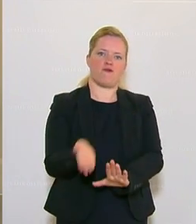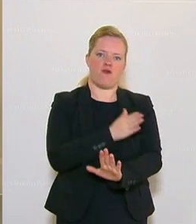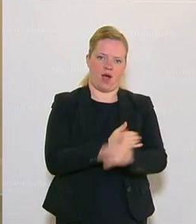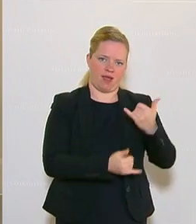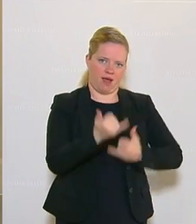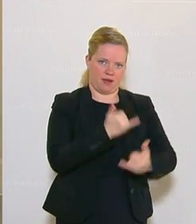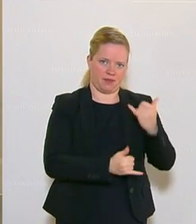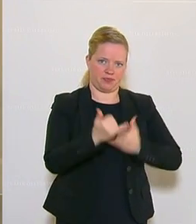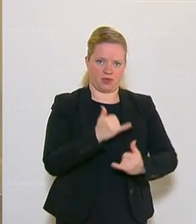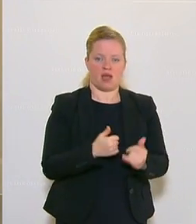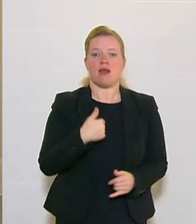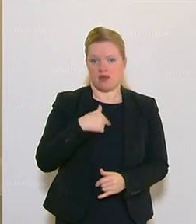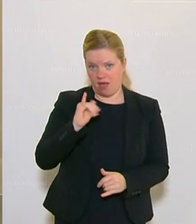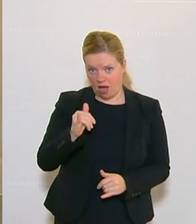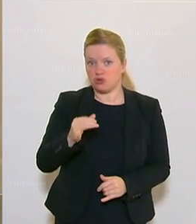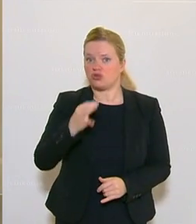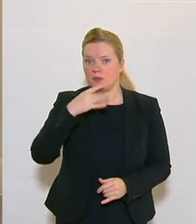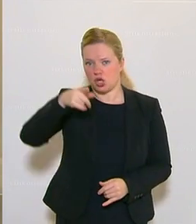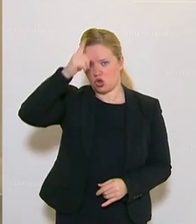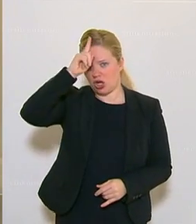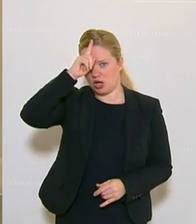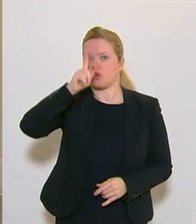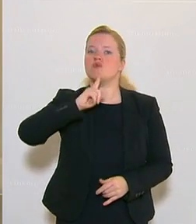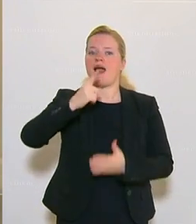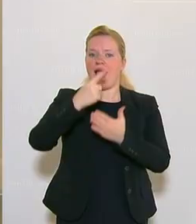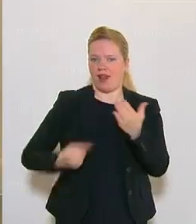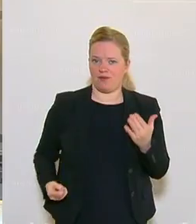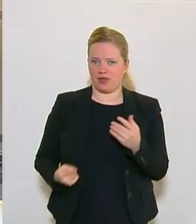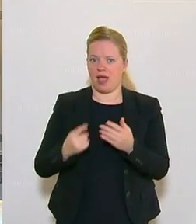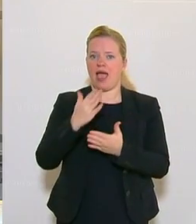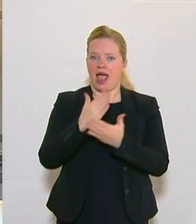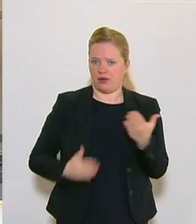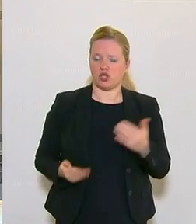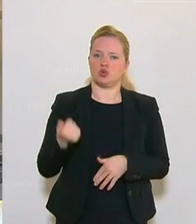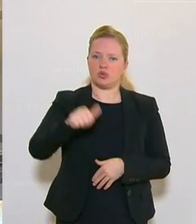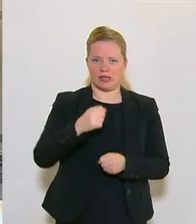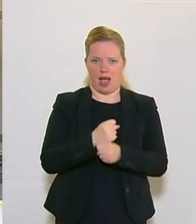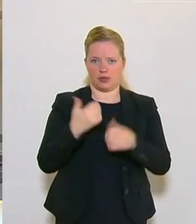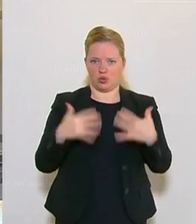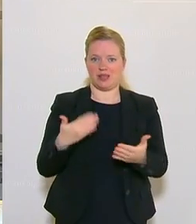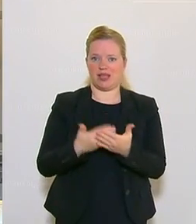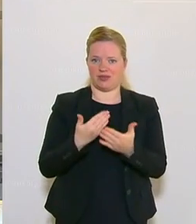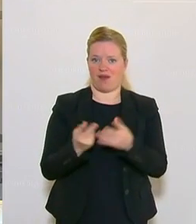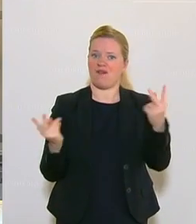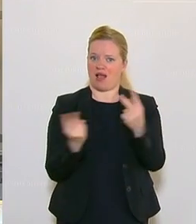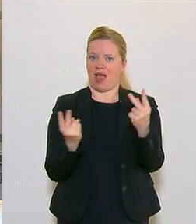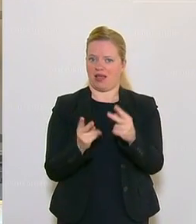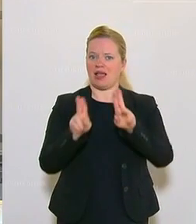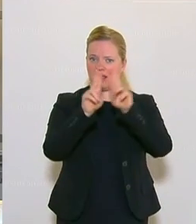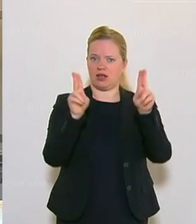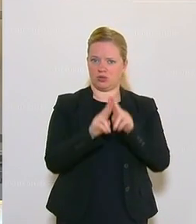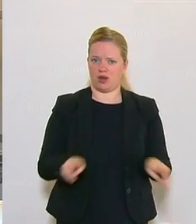Vorjahres. Ja, Deutschland hat die Hälfte der zusätzlichen Arbeitslosen. Daher der Vergleich international,